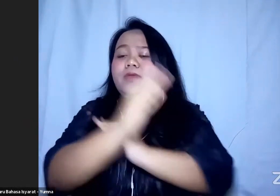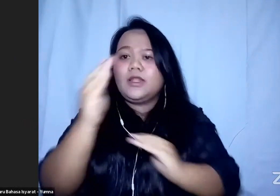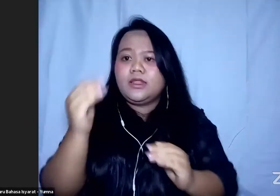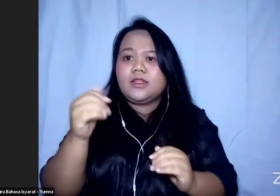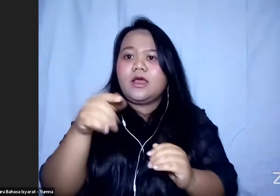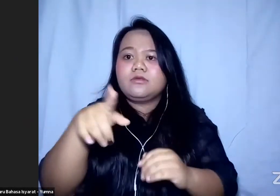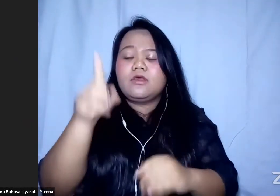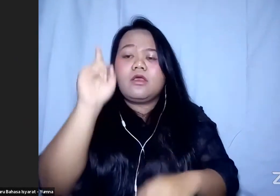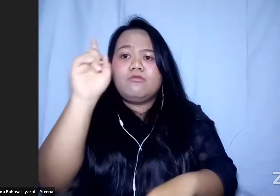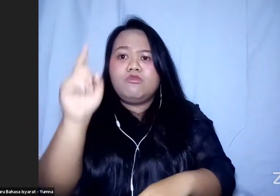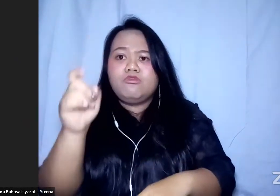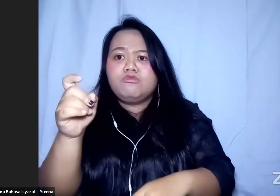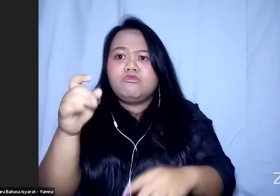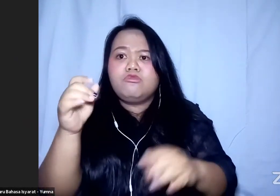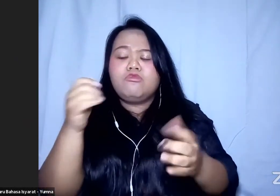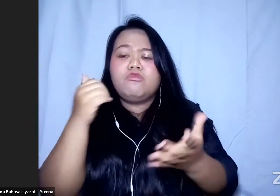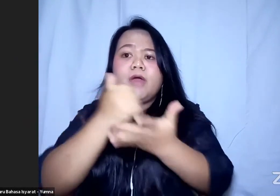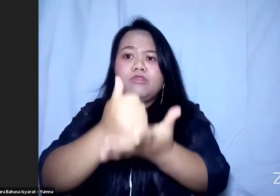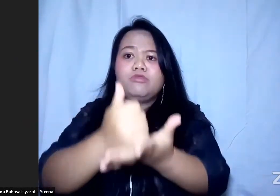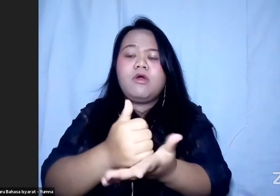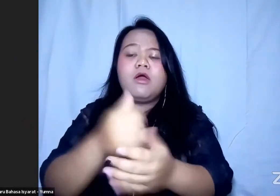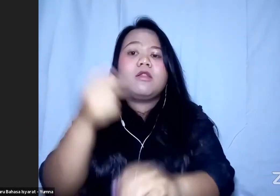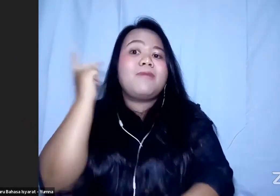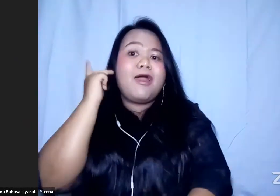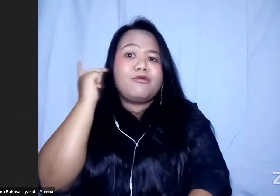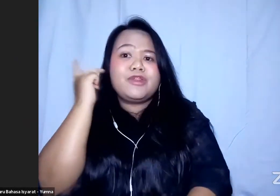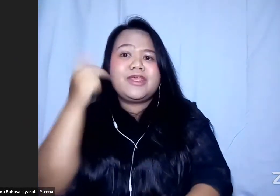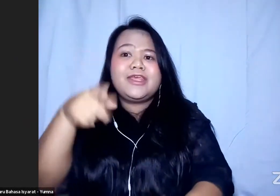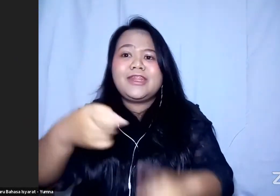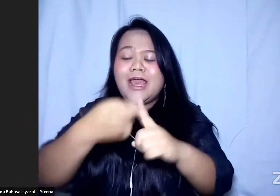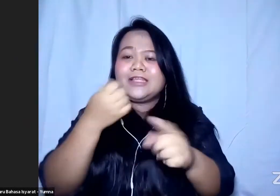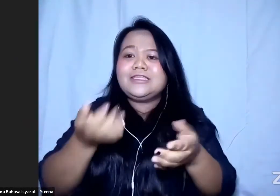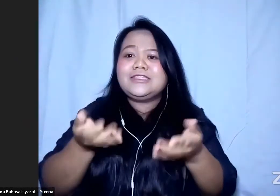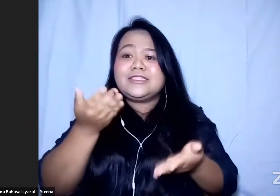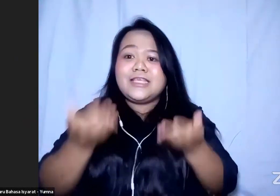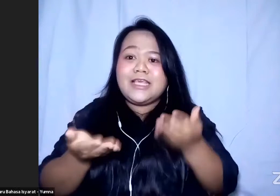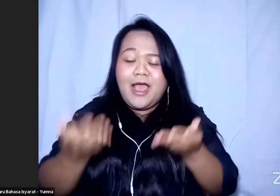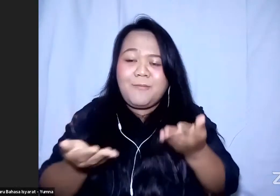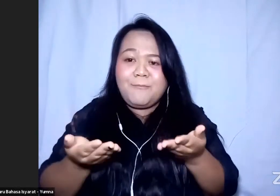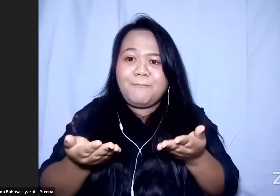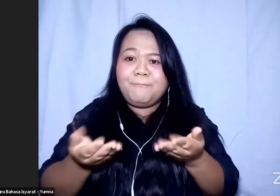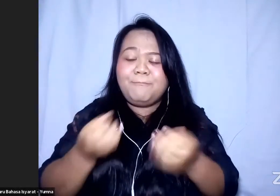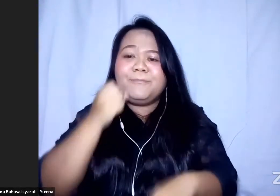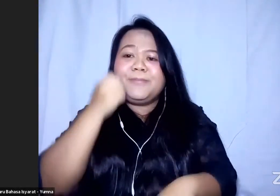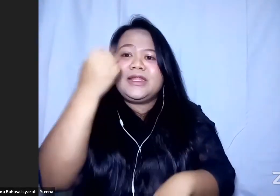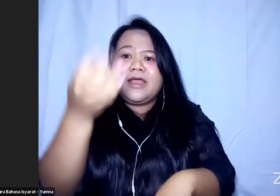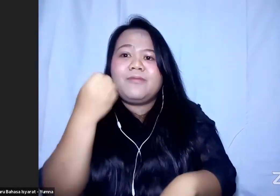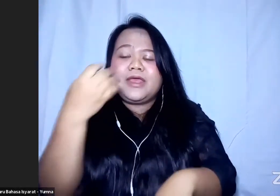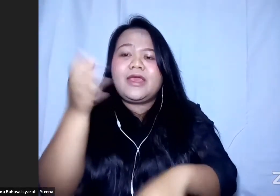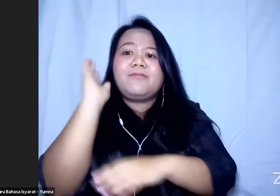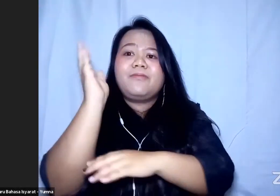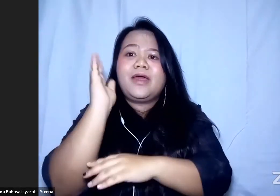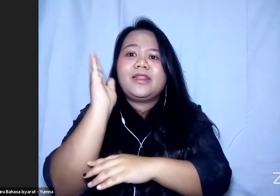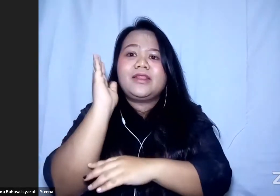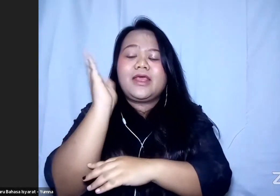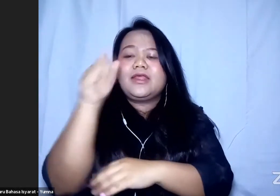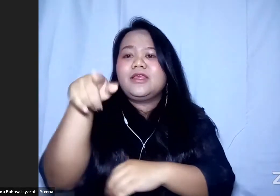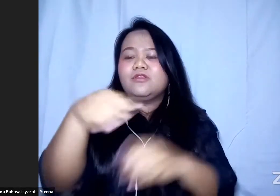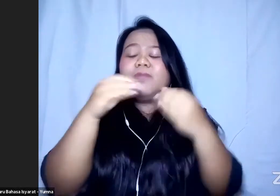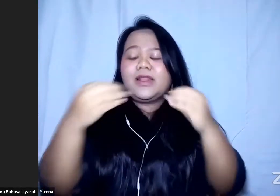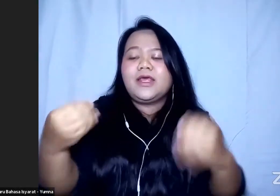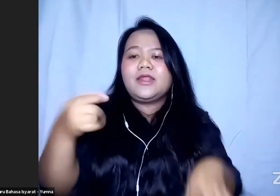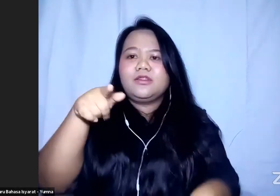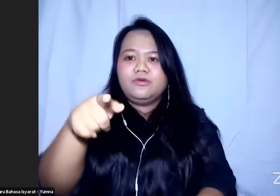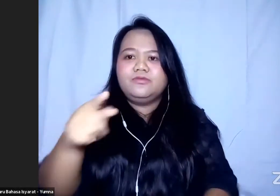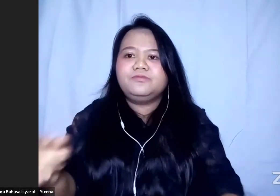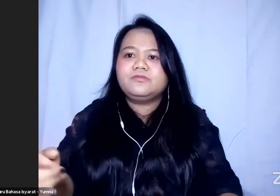membutuhkan bantuan dari Mbak Kuni dari SIGAP untuk menyampaikan materi tersebut oke baik